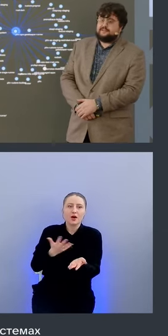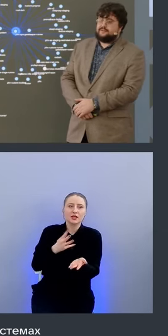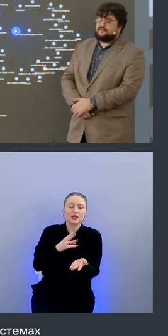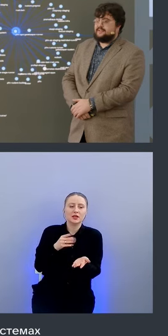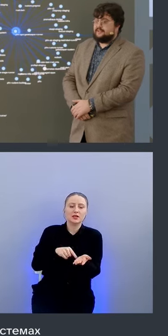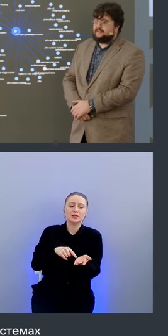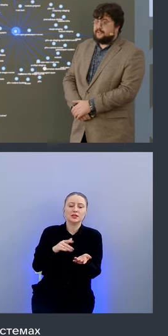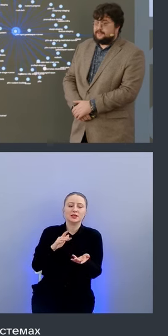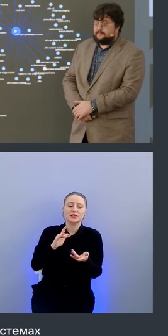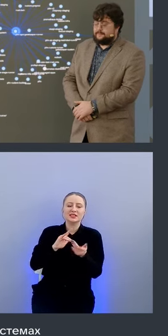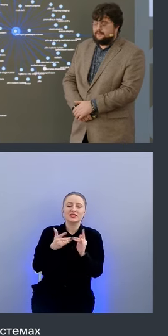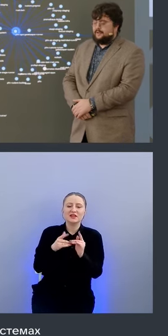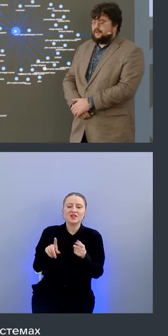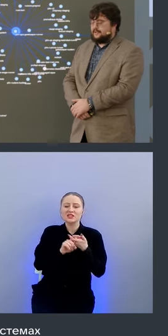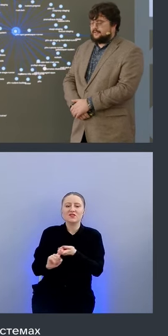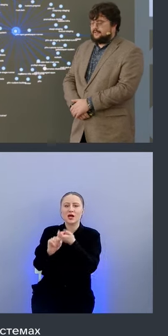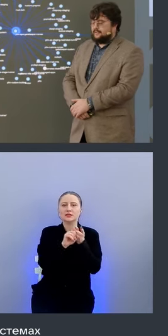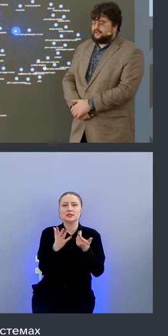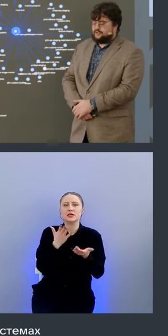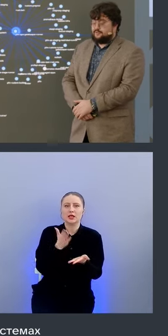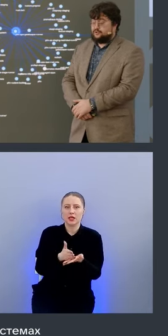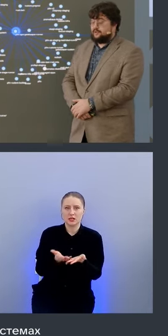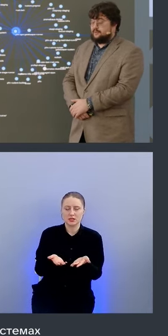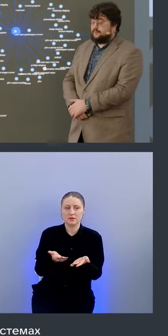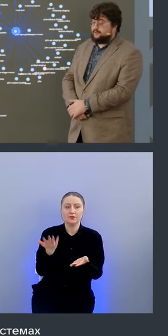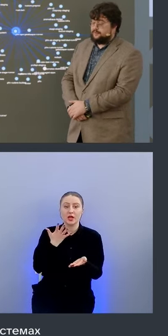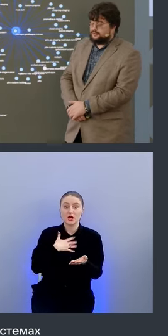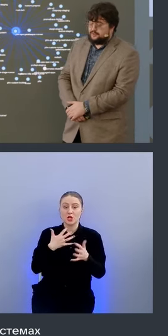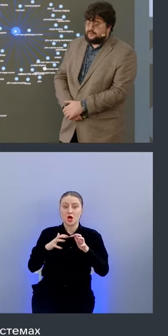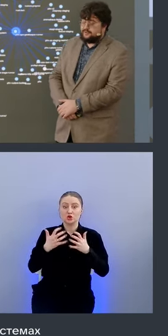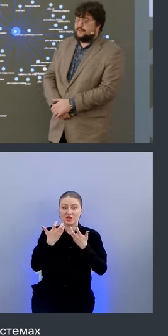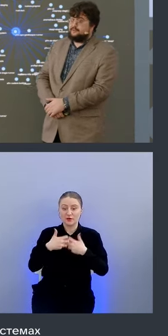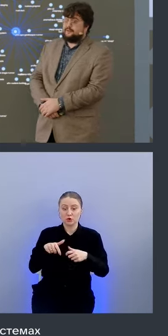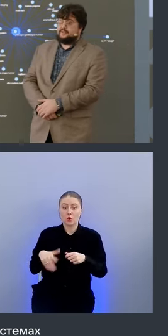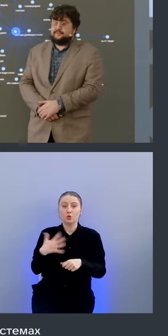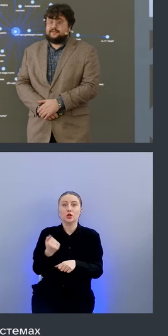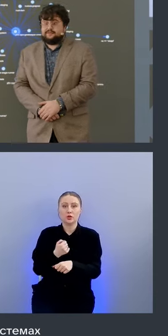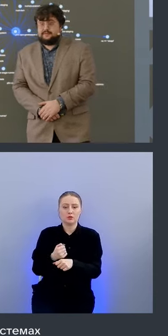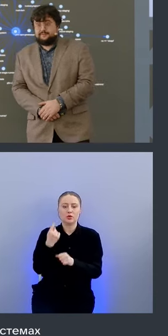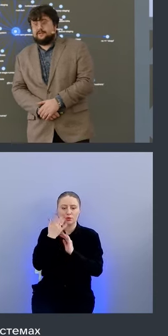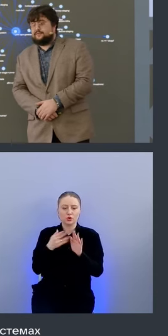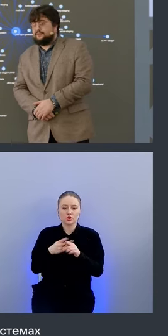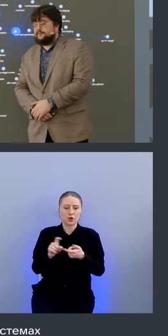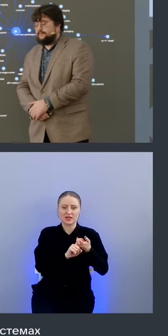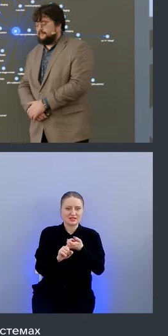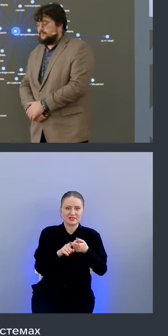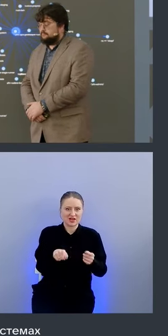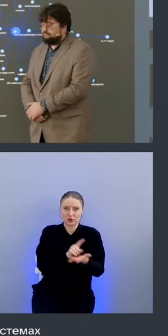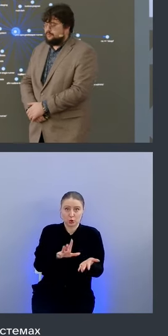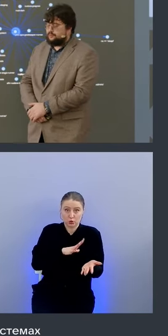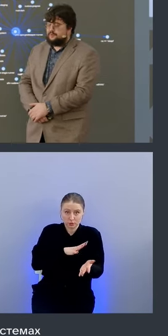какие сетевые связанности есть и если наш движок отработал понял что это не но не легитимная связь мы это все